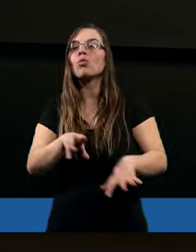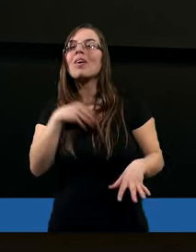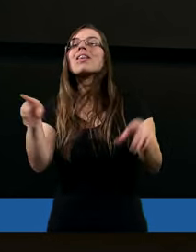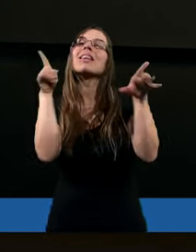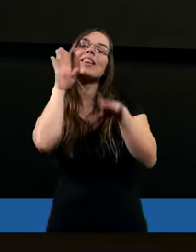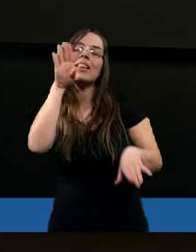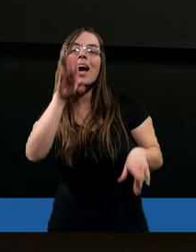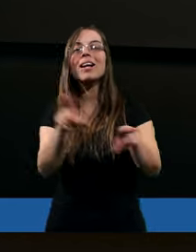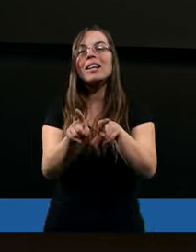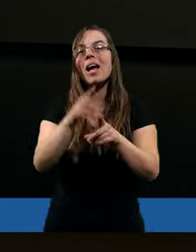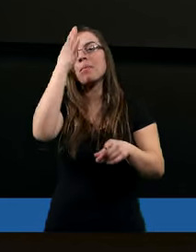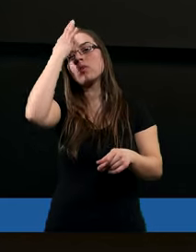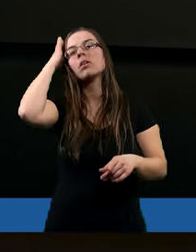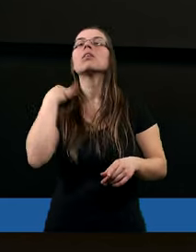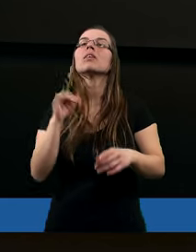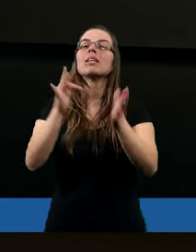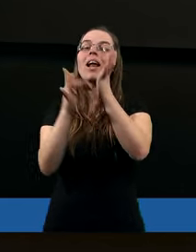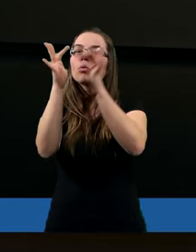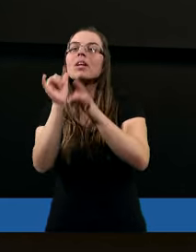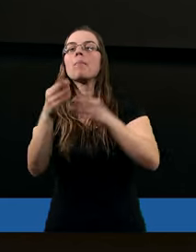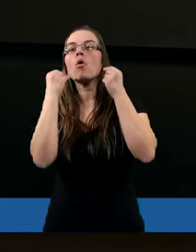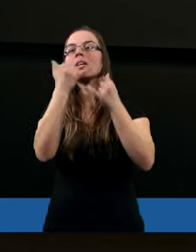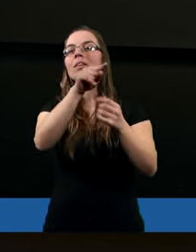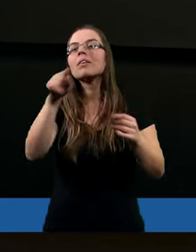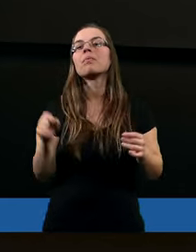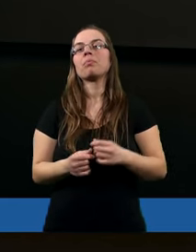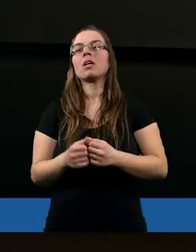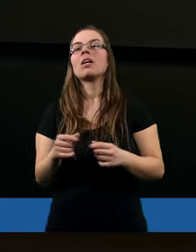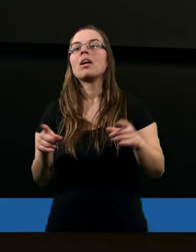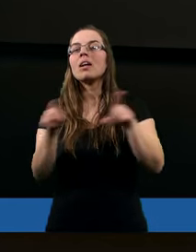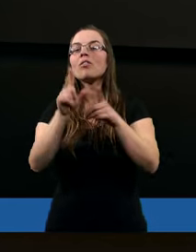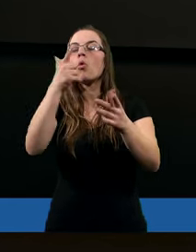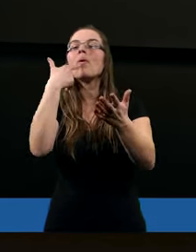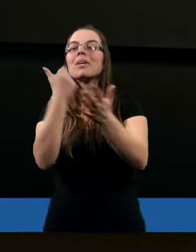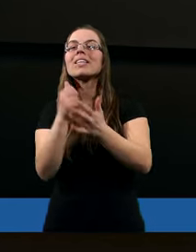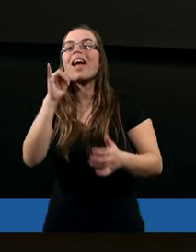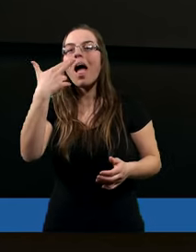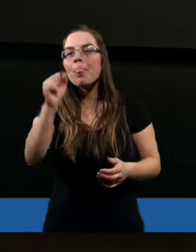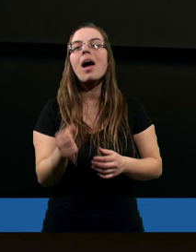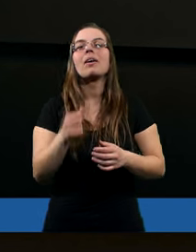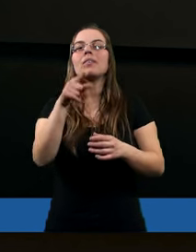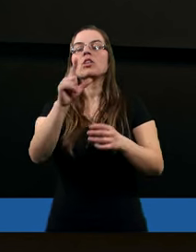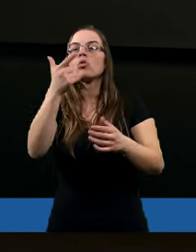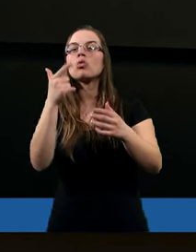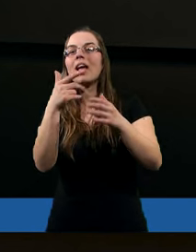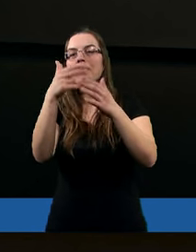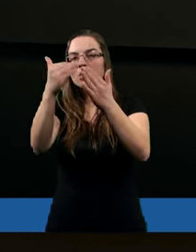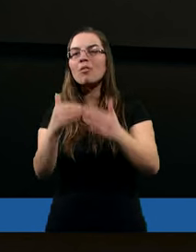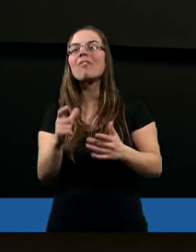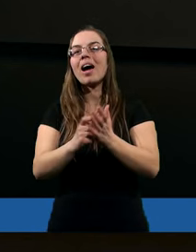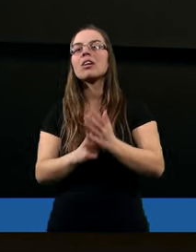dokładnie tak samo Jezus Chrystus jest pocieszycielem. Mam to zapisane w pierwszym liście Jana, w pierwszym rozdziale, drugi werset.